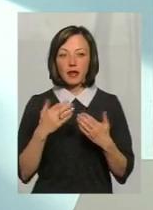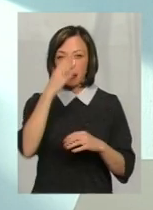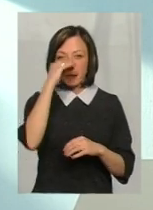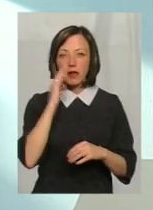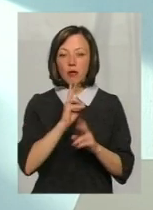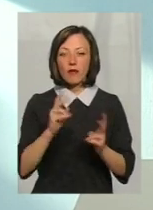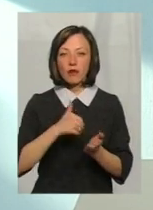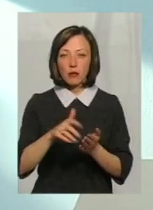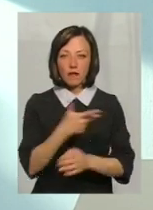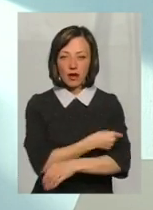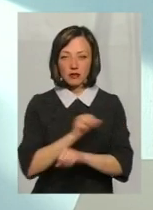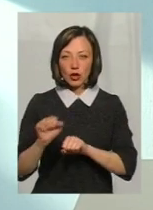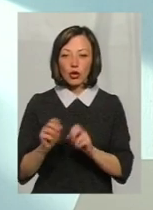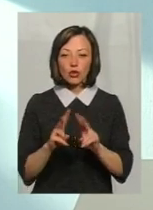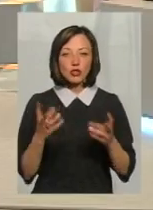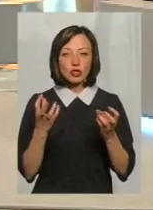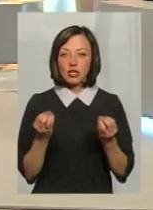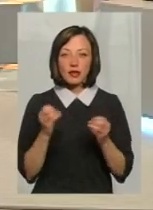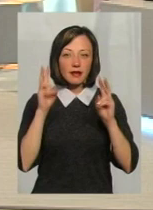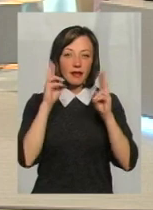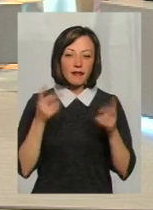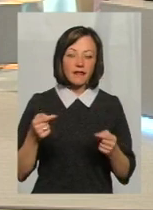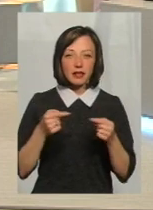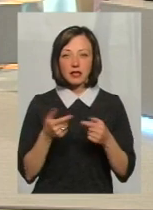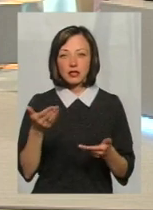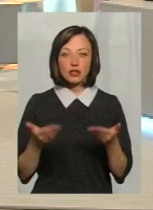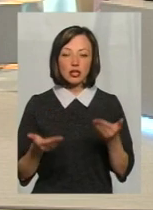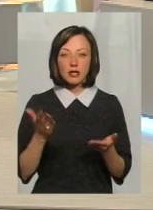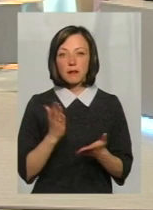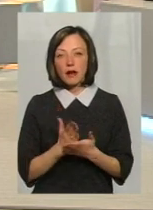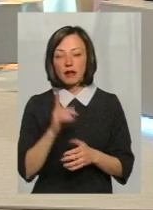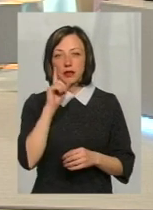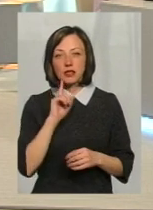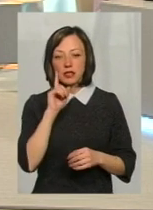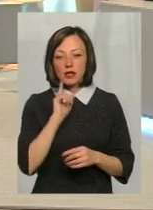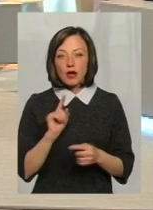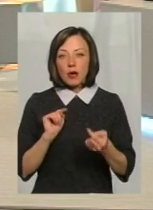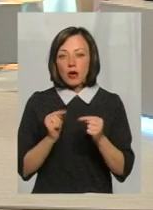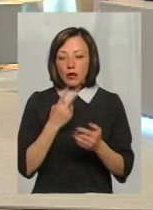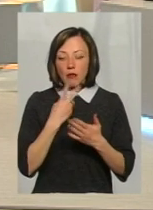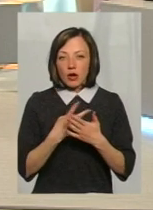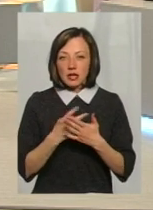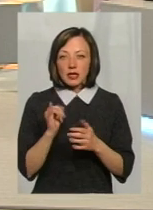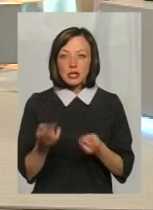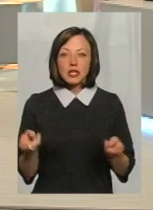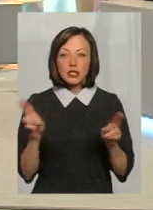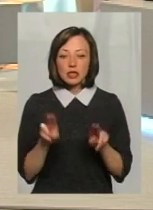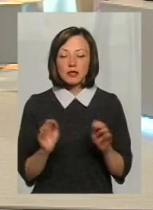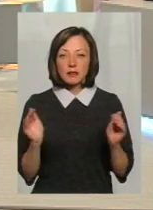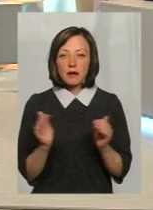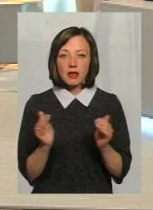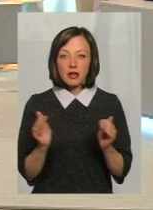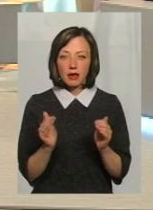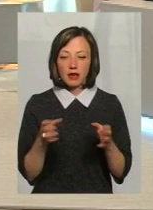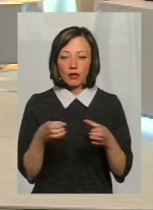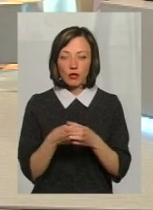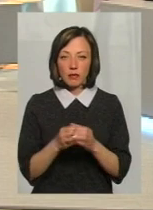батьками-відмовниками. Ті, які ще не визначилися, які мають тимчасові протипокази. І, по суті, залишається невелика низка